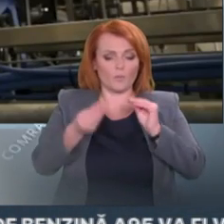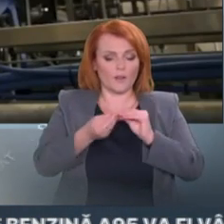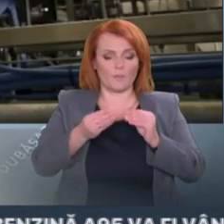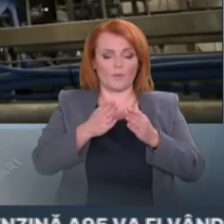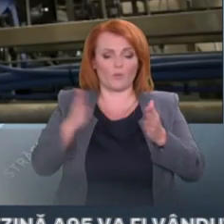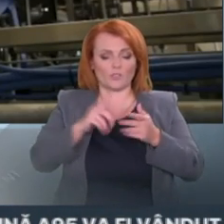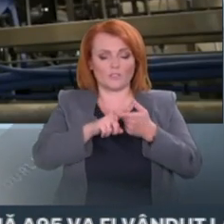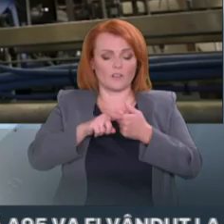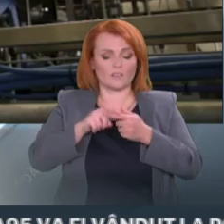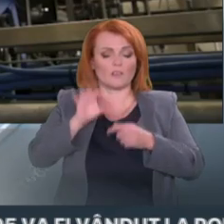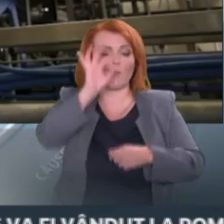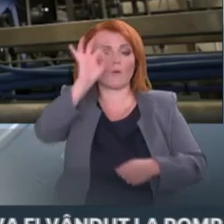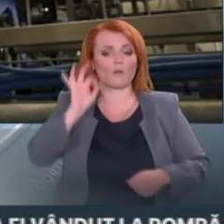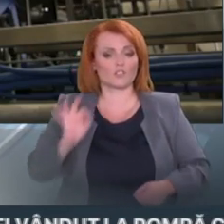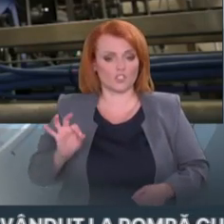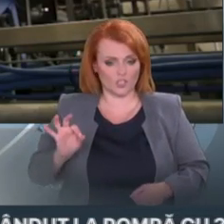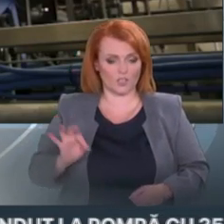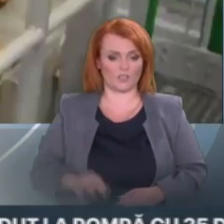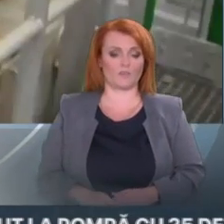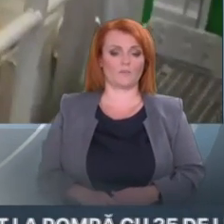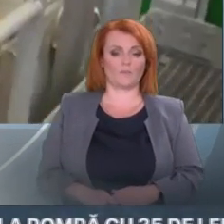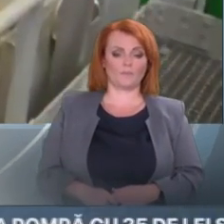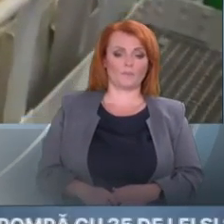urmează să o achitimul MoldovaGaz trebuie să se așeze tarif.